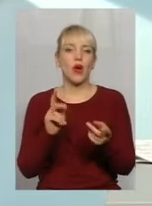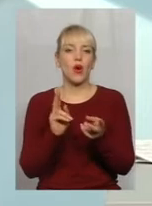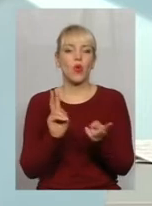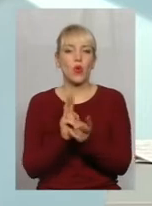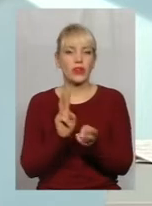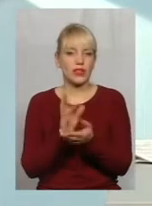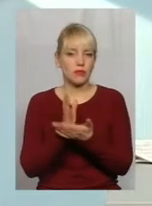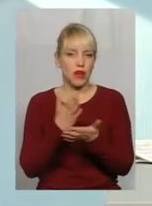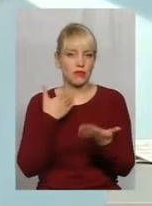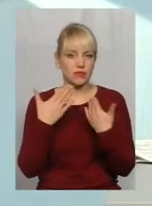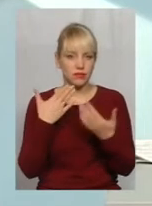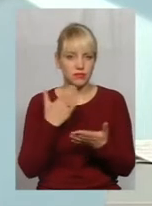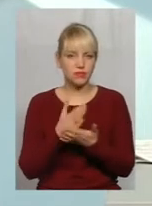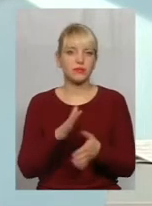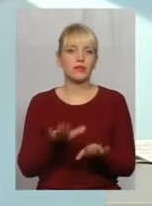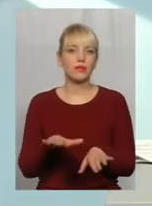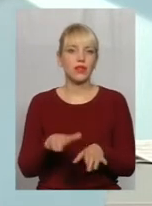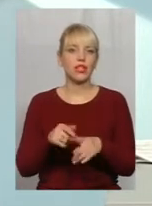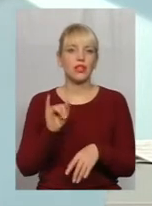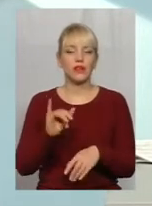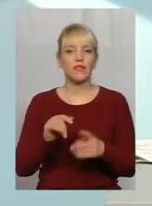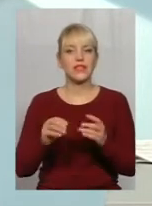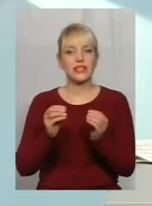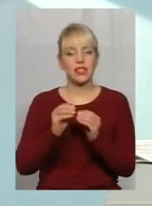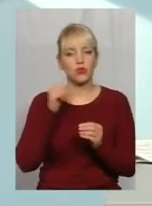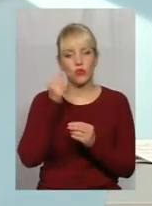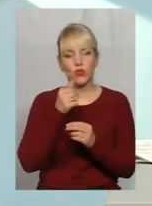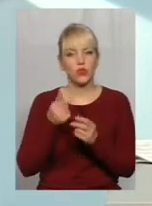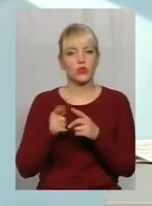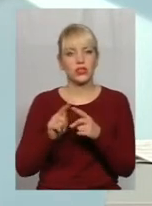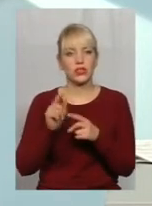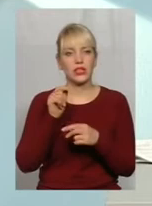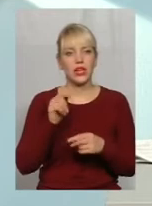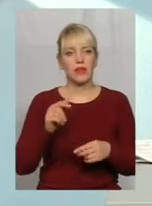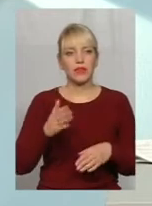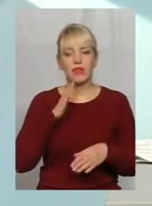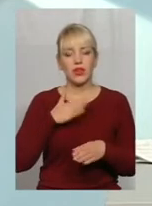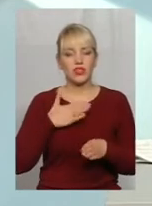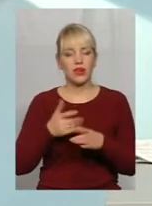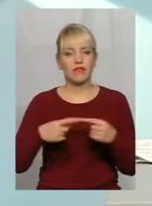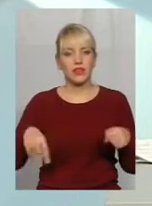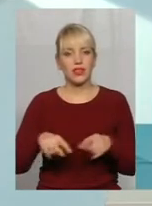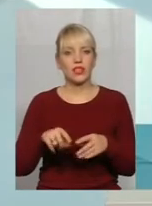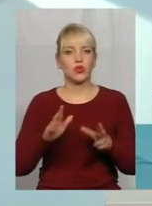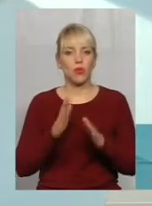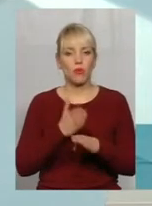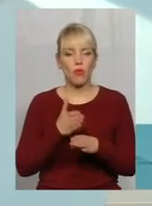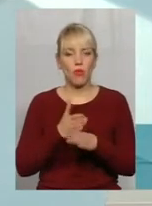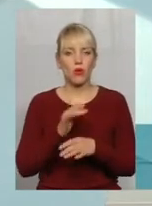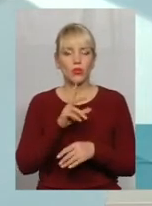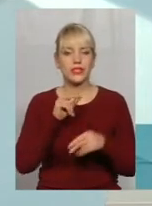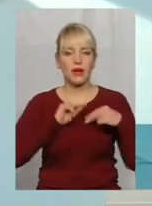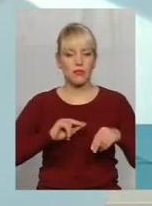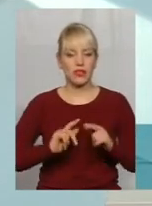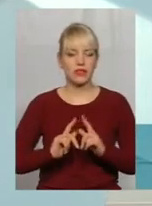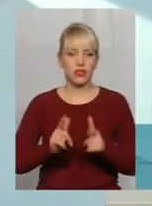Хочу зазначити, що після 2010 року в свій час наше відділення допомогло і з працевлаштуванням. І дійсно,